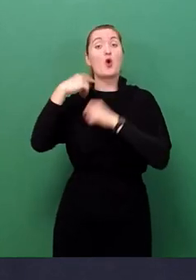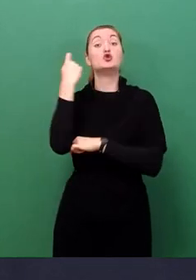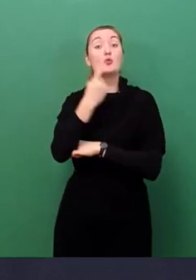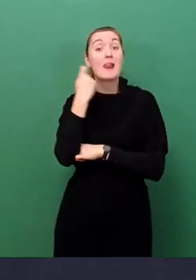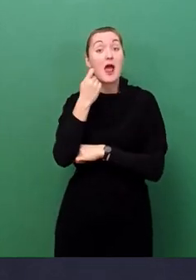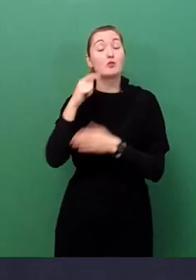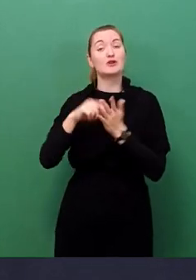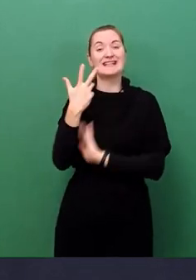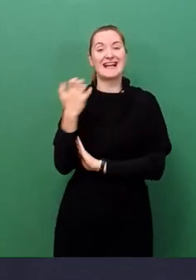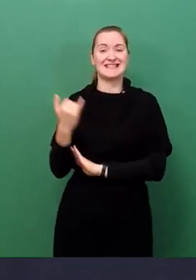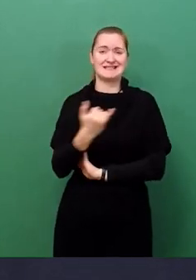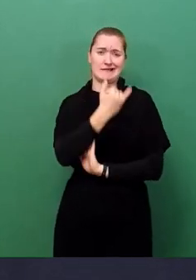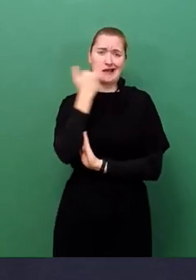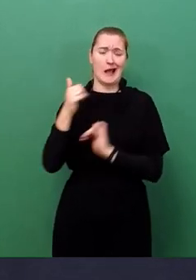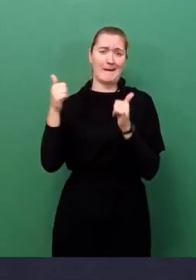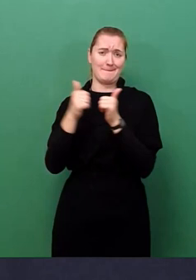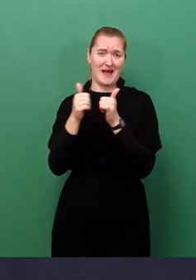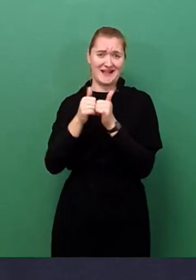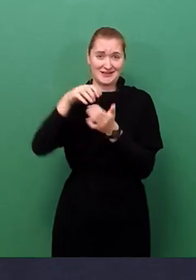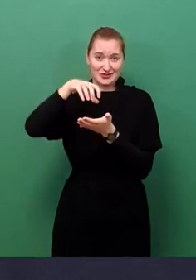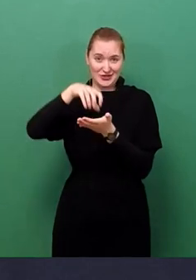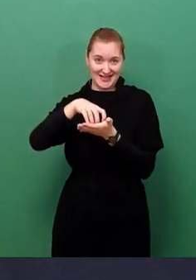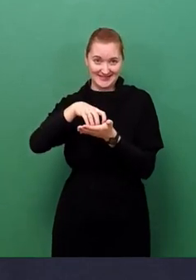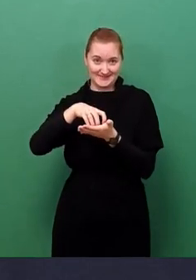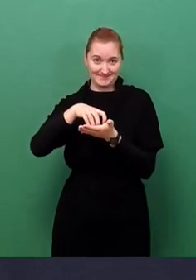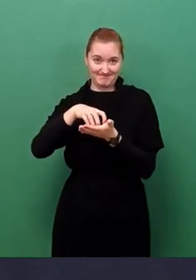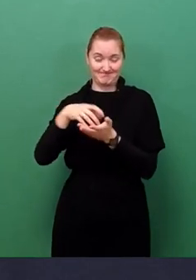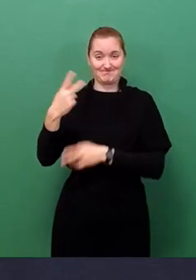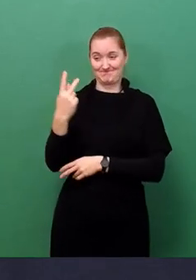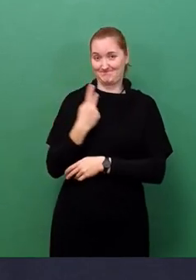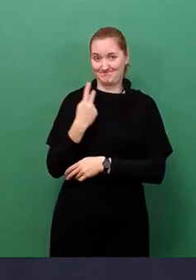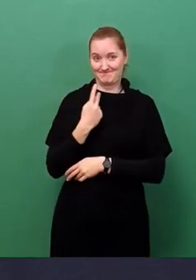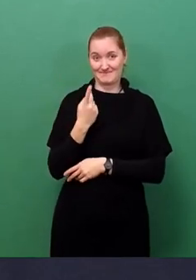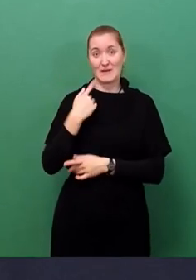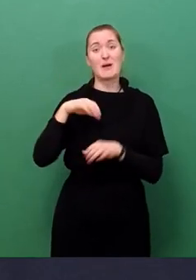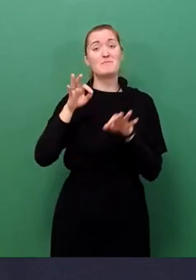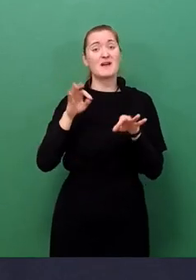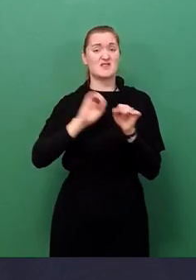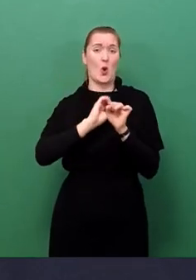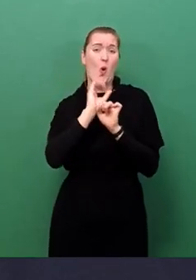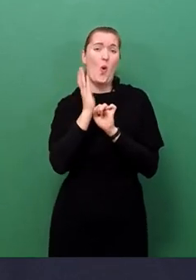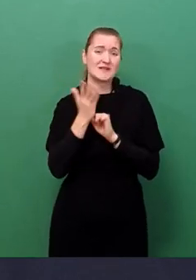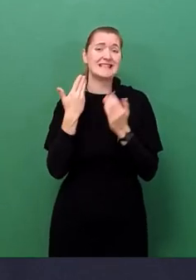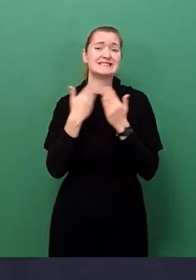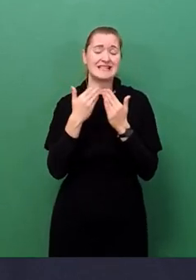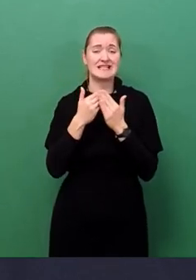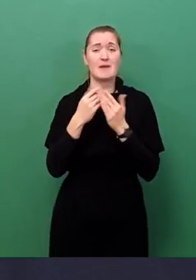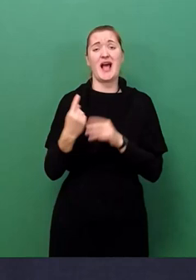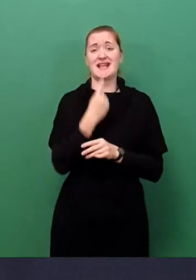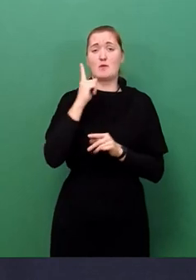-jährige Partnerstadt zwischen beiden Städten. Wegen der Pandemie waren die Feierlichkeiten um ein Jahr verschoben worden.